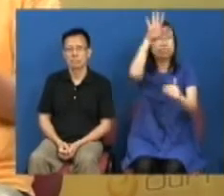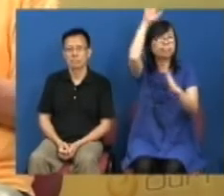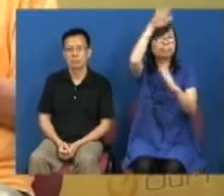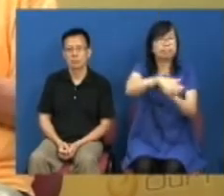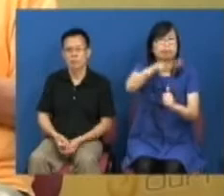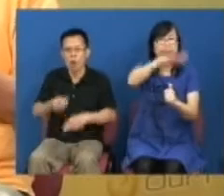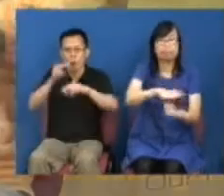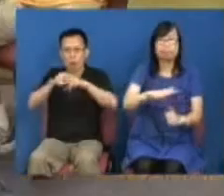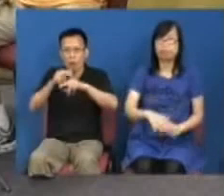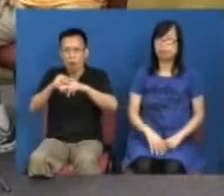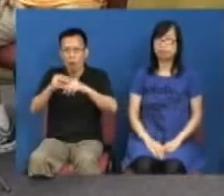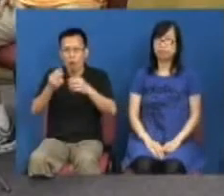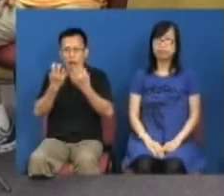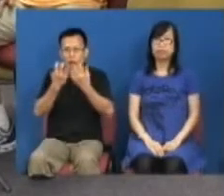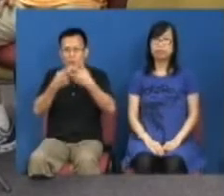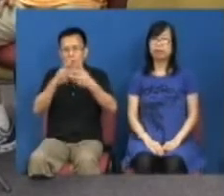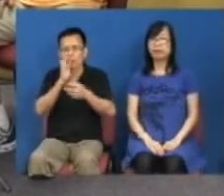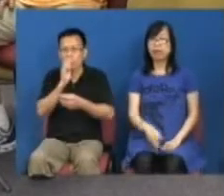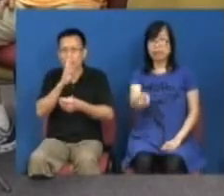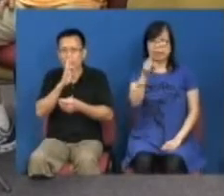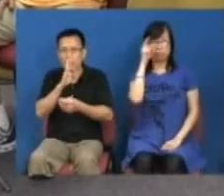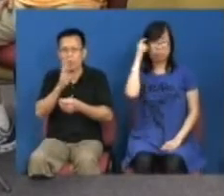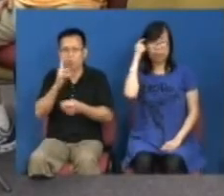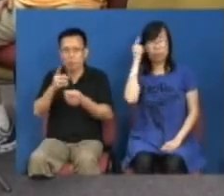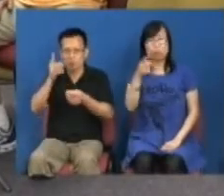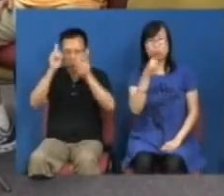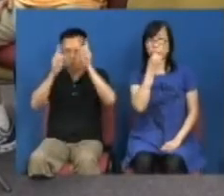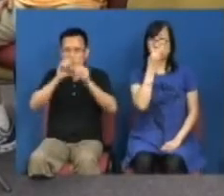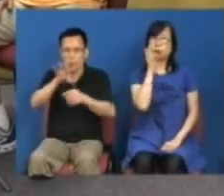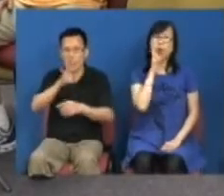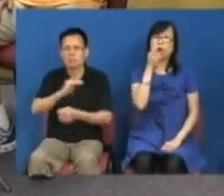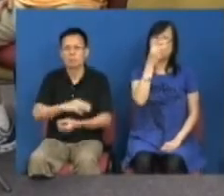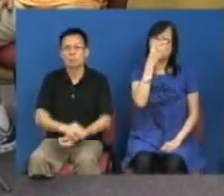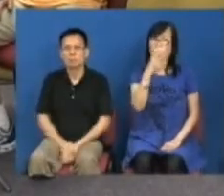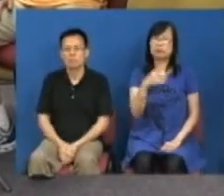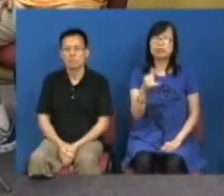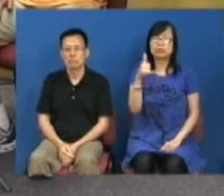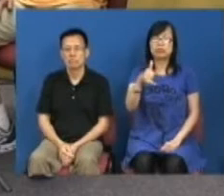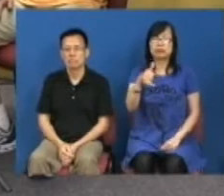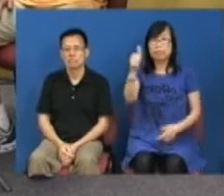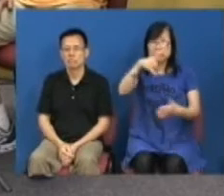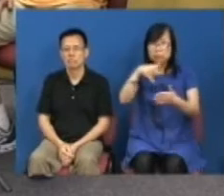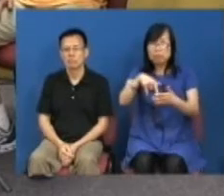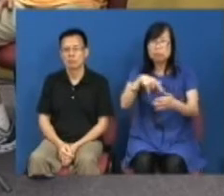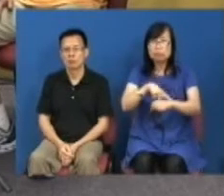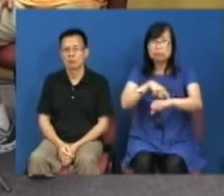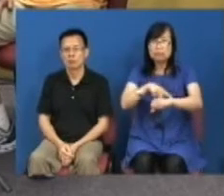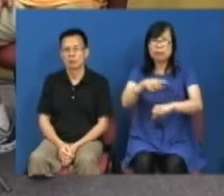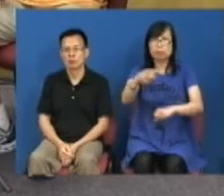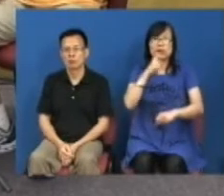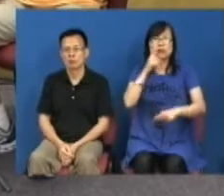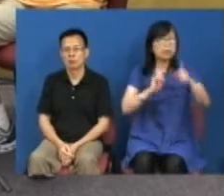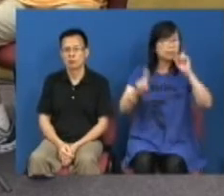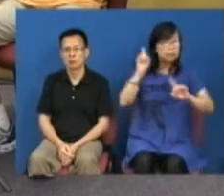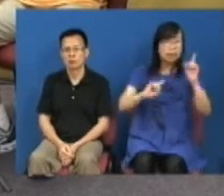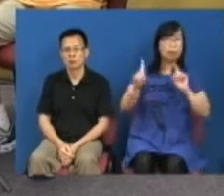更加惨家的积密你会知道如果香港人到这一刻我们仅仅有一些自由在我们手里